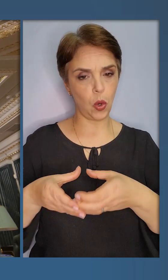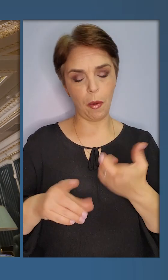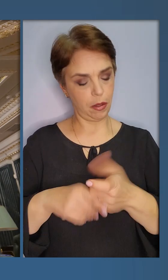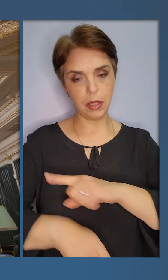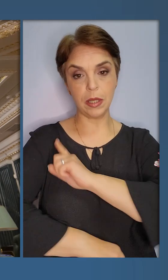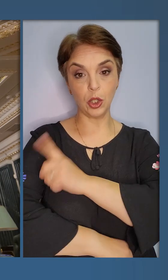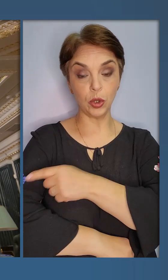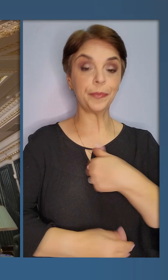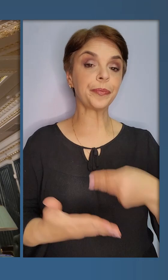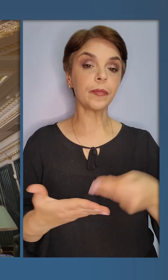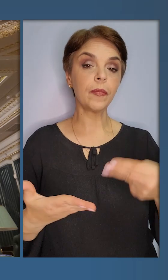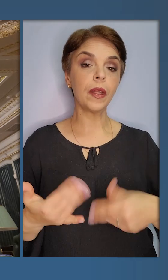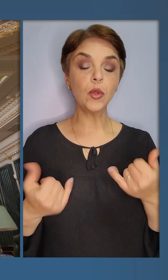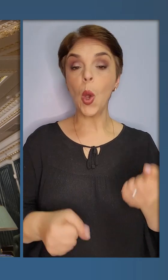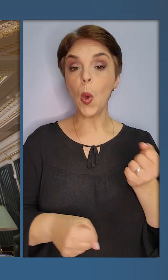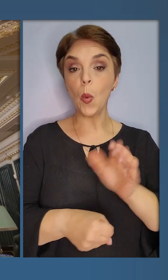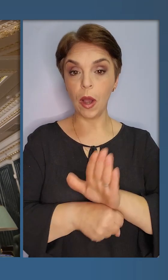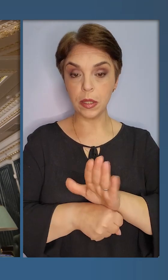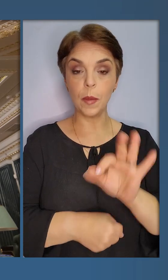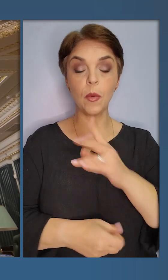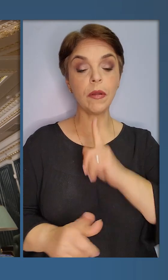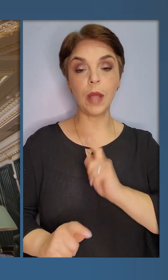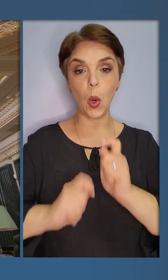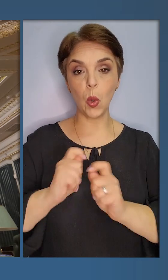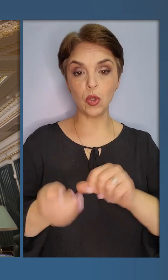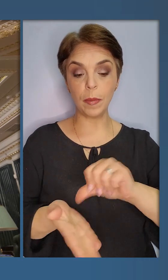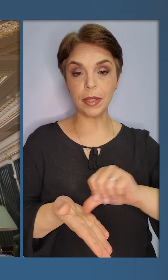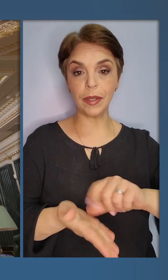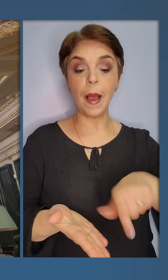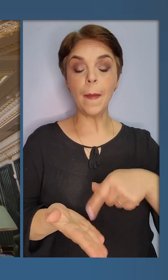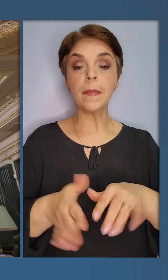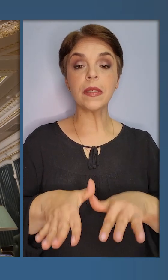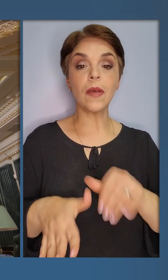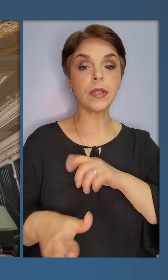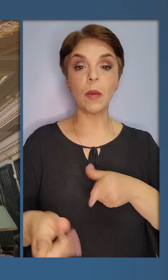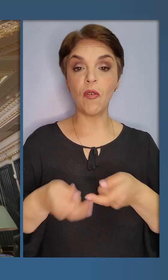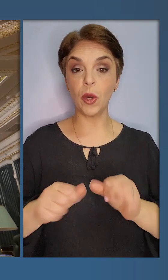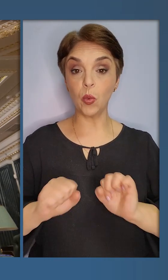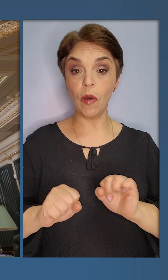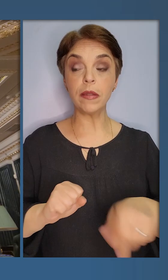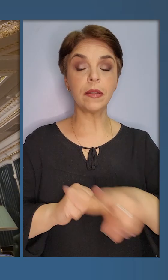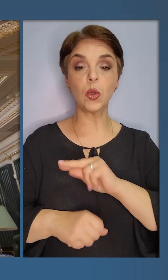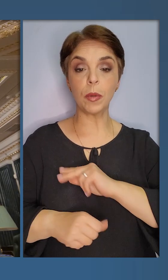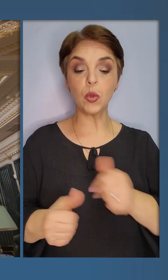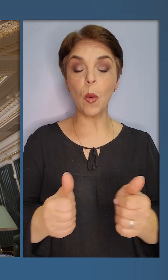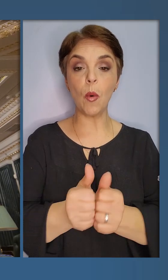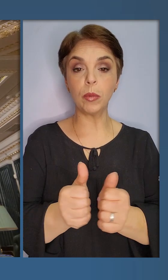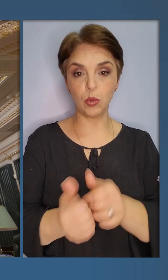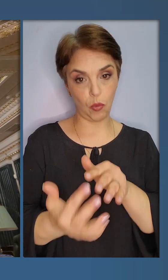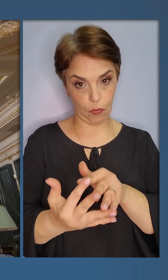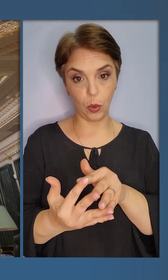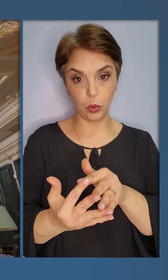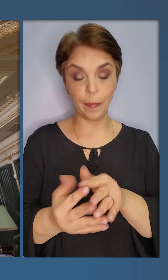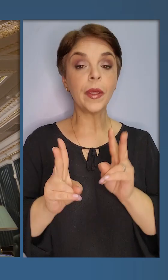громади сильніші. Я підписав сьогодні указ про нагородження представників місцевого самоврядування, тих, хто працює